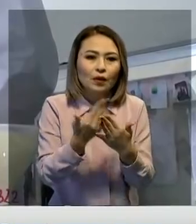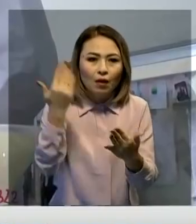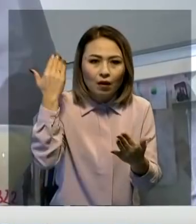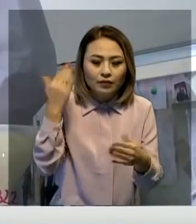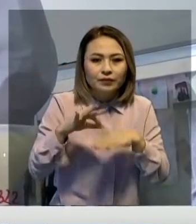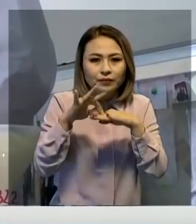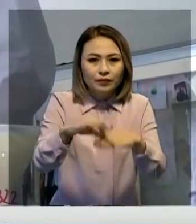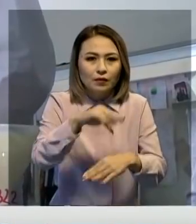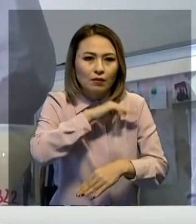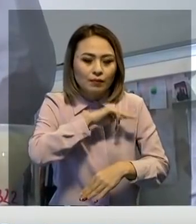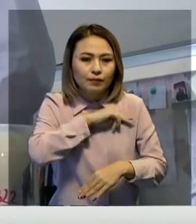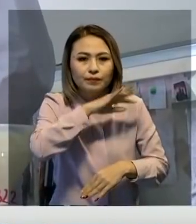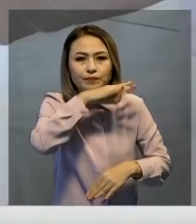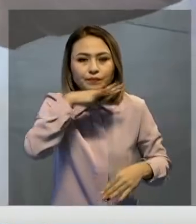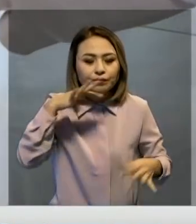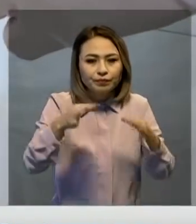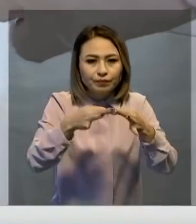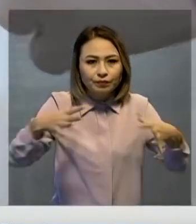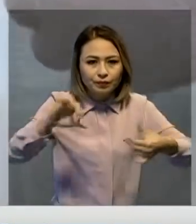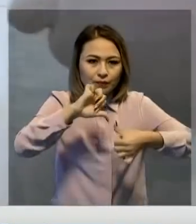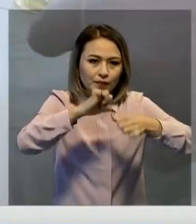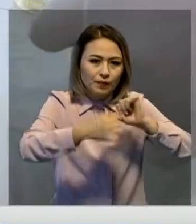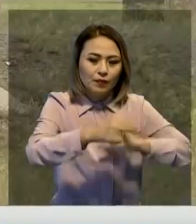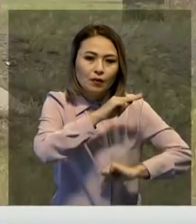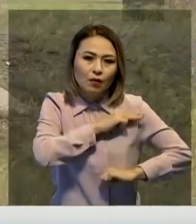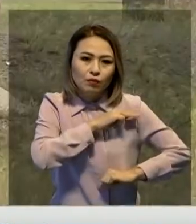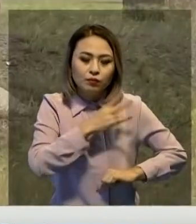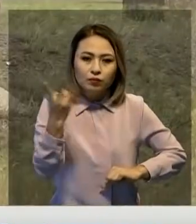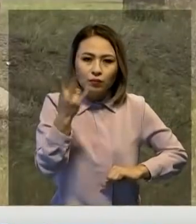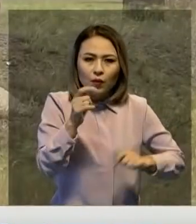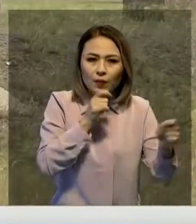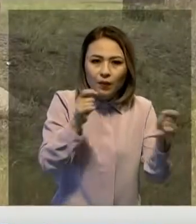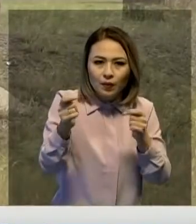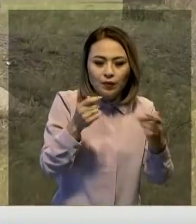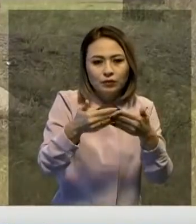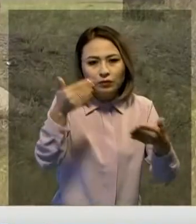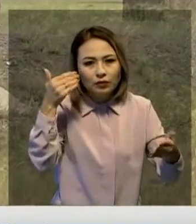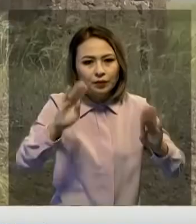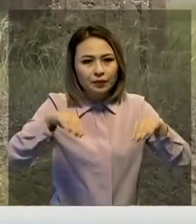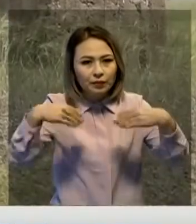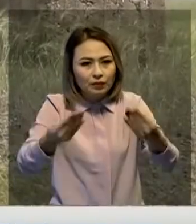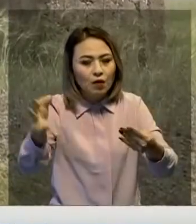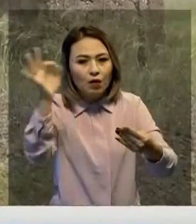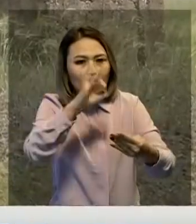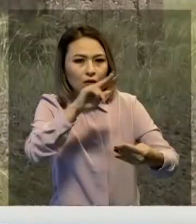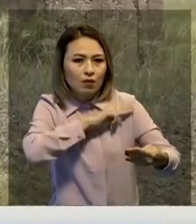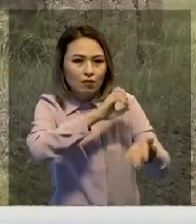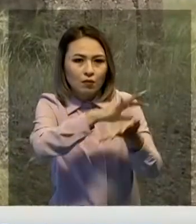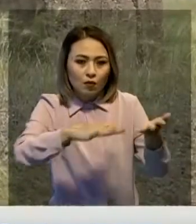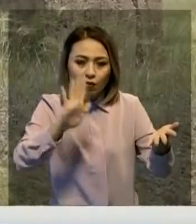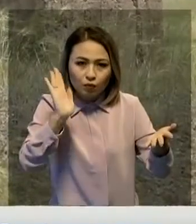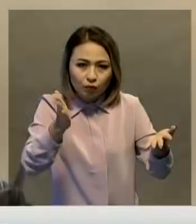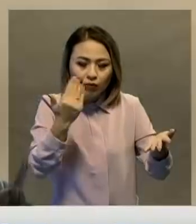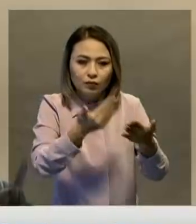атқарлар жұмыс көп, полигон аумағын тұрақты бақылау қалу, салалысыз жерлерін қолданысқа беру бағытында жұмыстар жалғаса бермек.